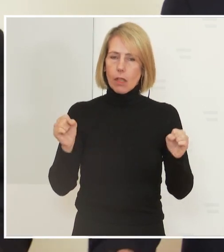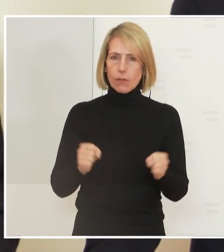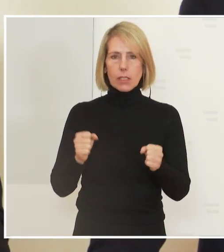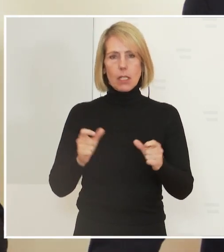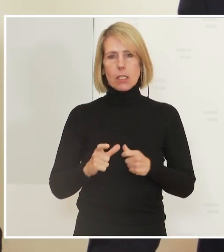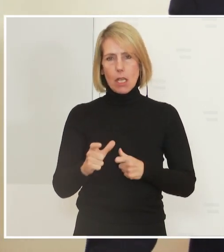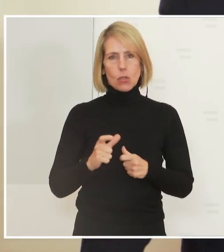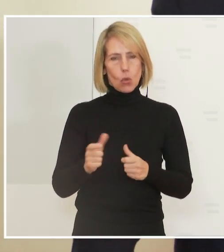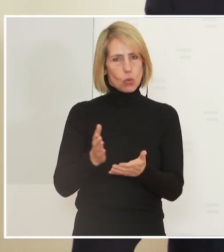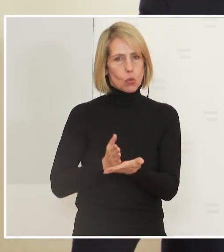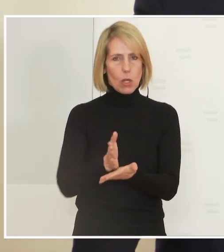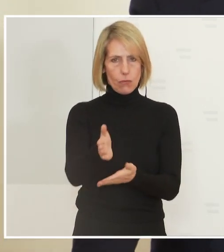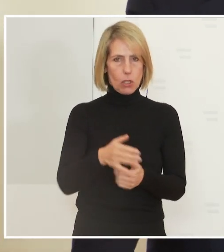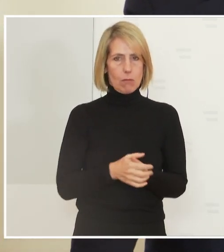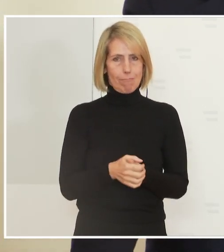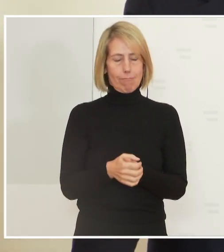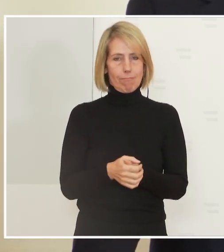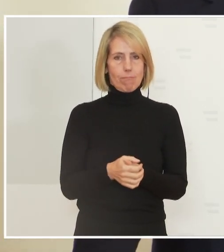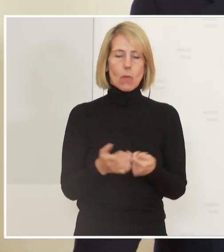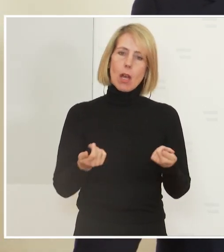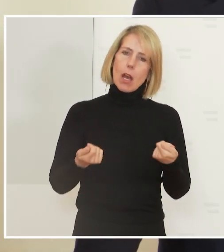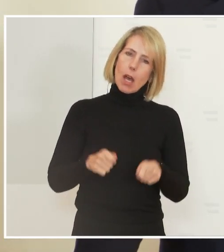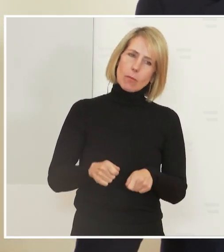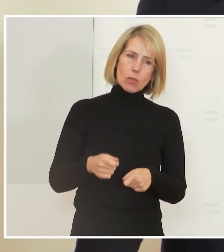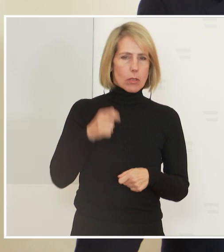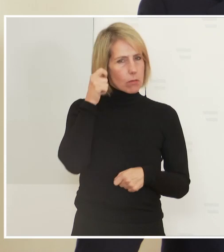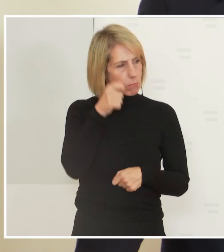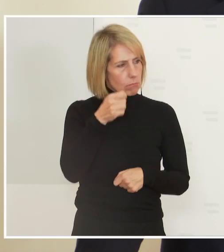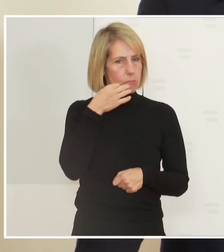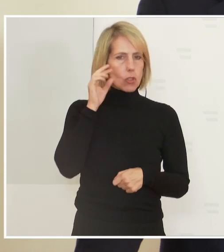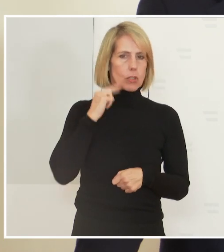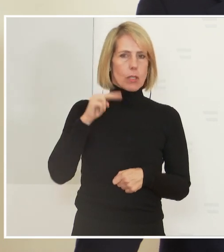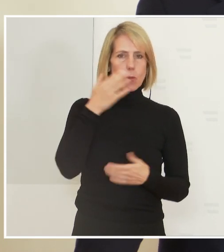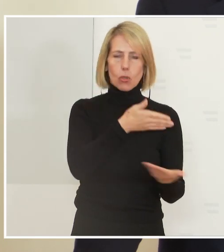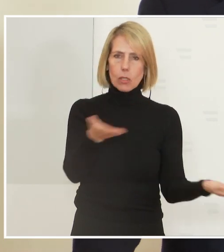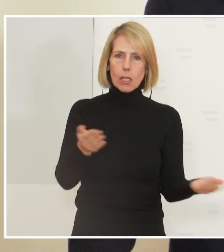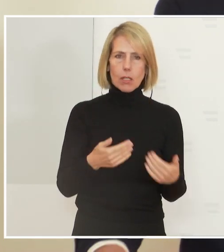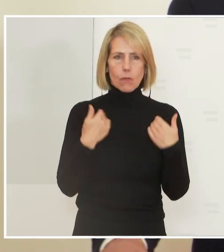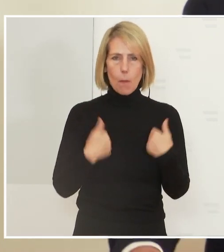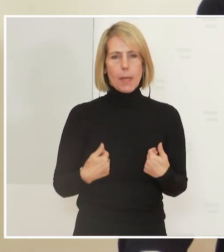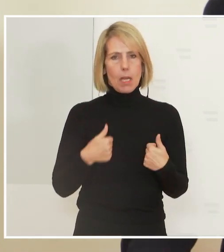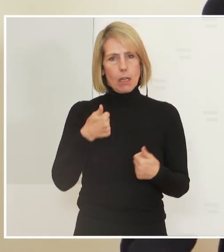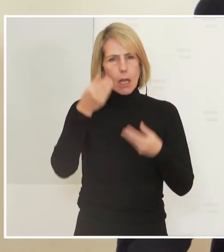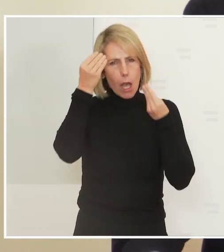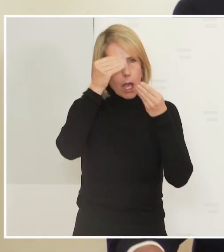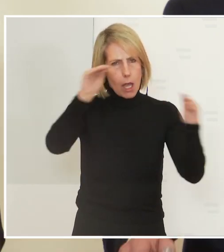über die Bühne bringen. Abschließend, geschätzte Damen und Herren, vor mir eine Anmerkung.